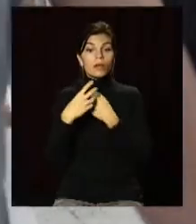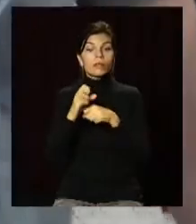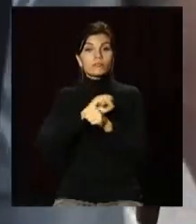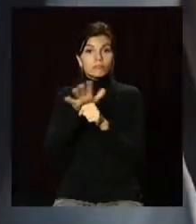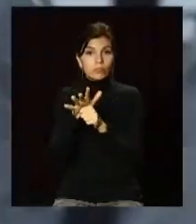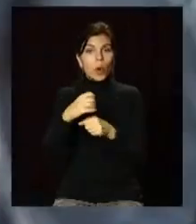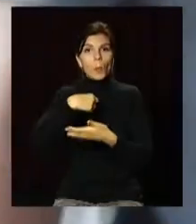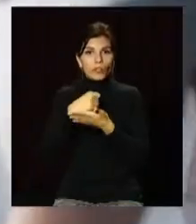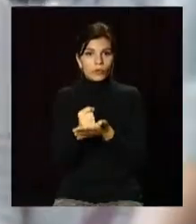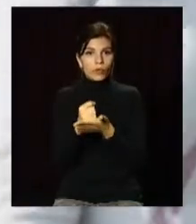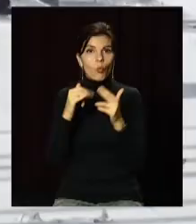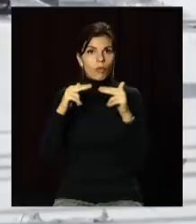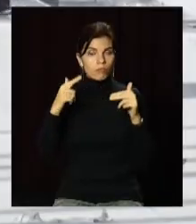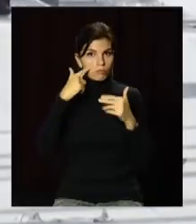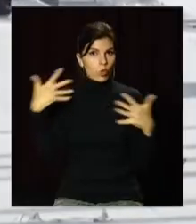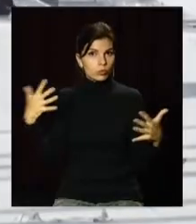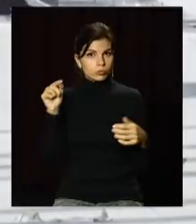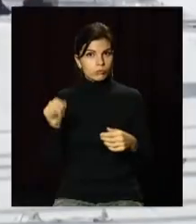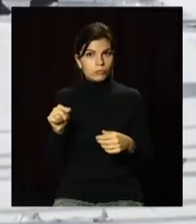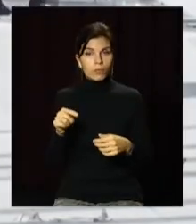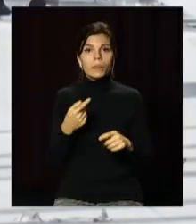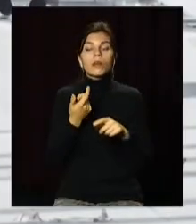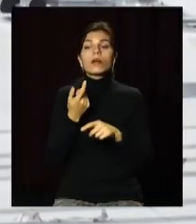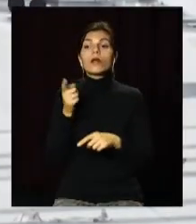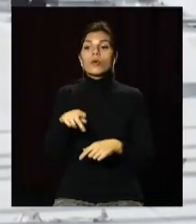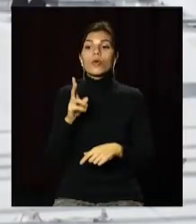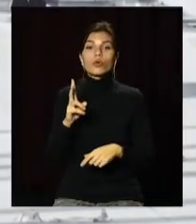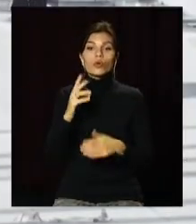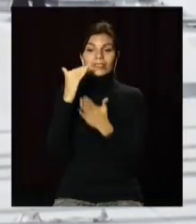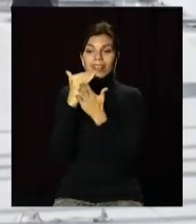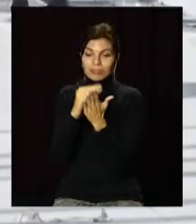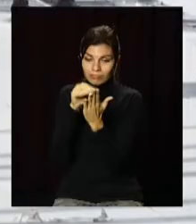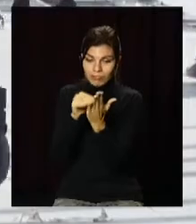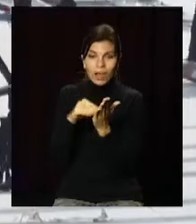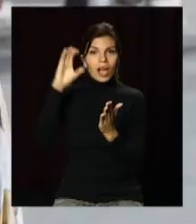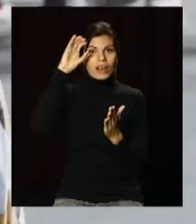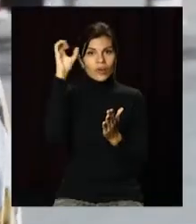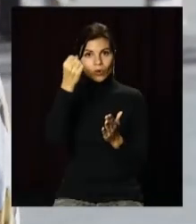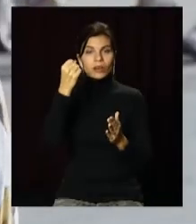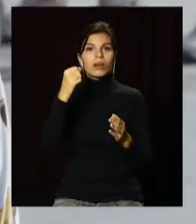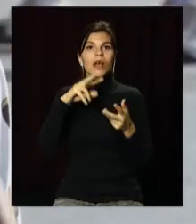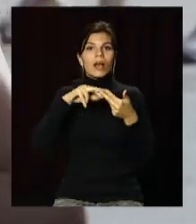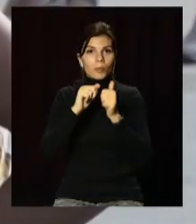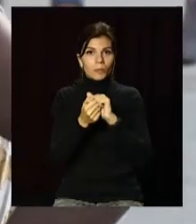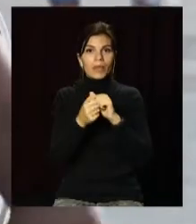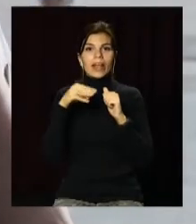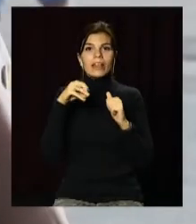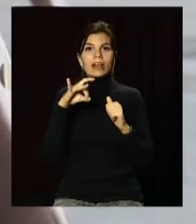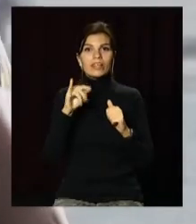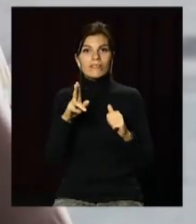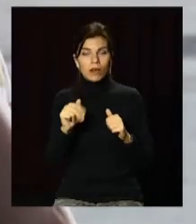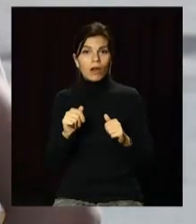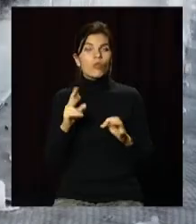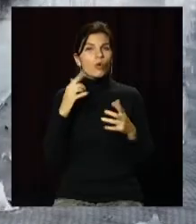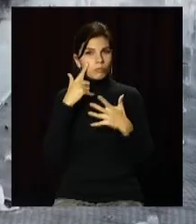підтвердили у мешканців Дніпра. Крім того, серед тих, хто творить статистику – Кривий Ріг, Новомосковськ, Кам'янське, Тернівка. Загалом